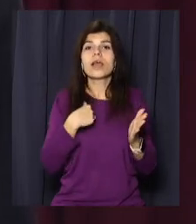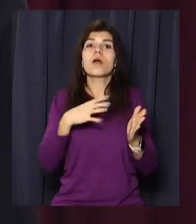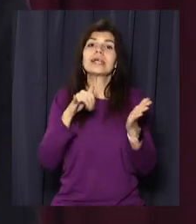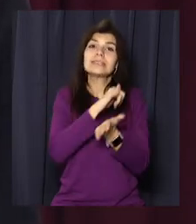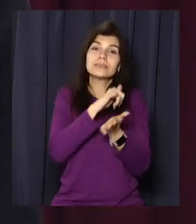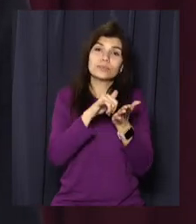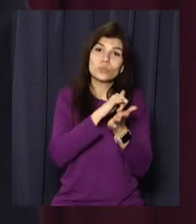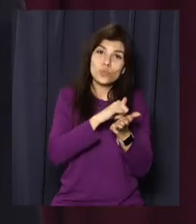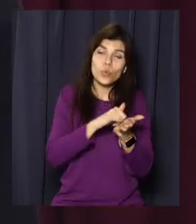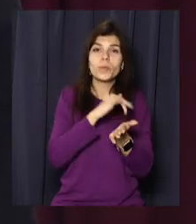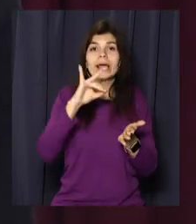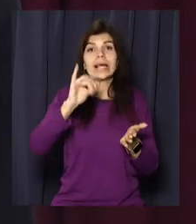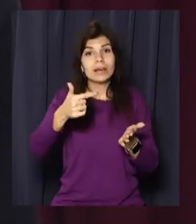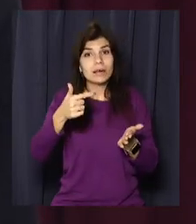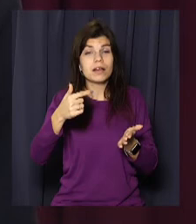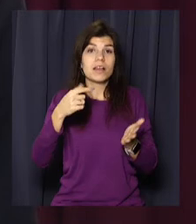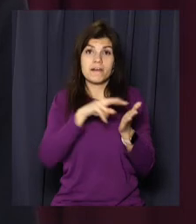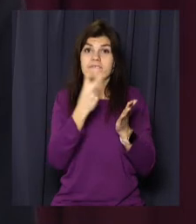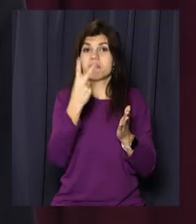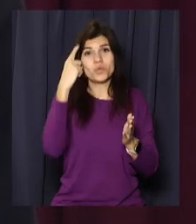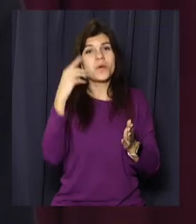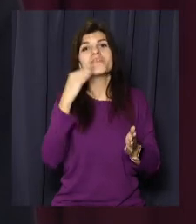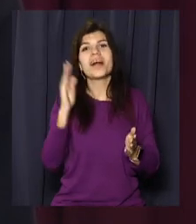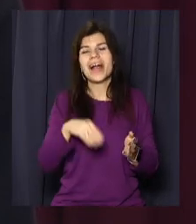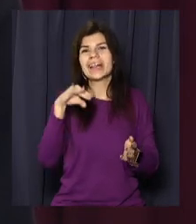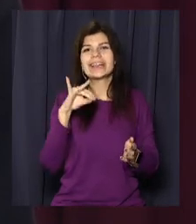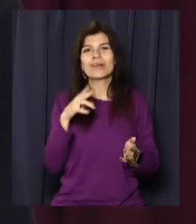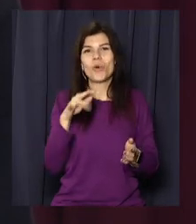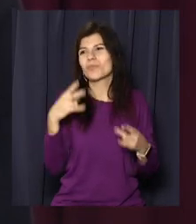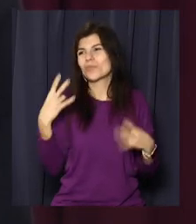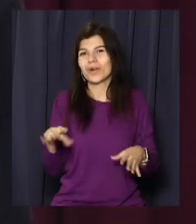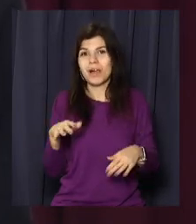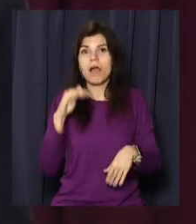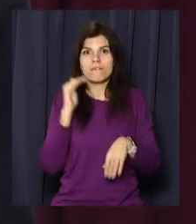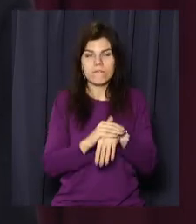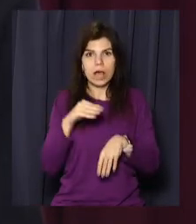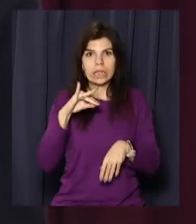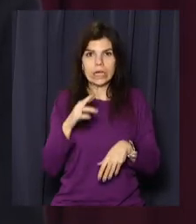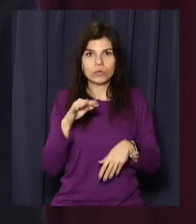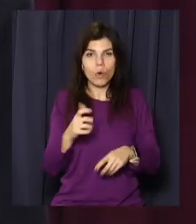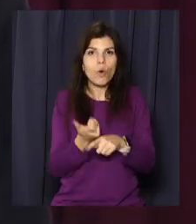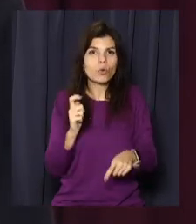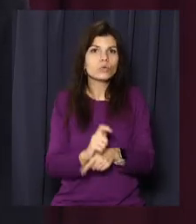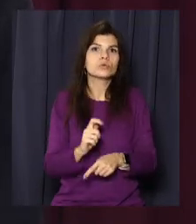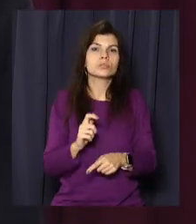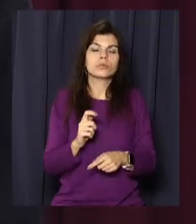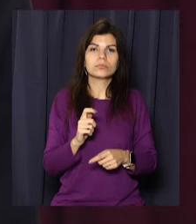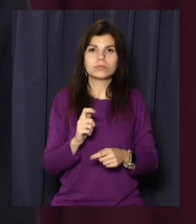Ютюб, не создавав Тік-Ток, думав Тік-Ток – це таке. А це така площадка, дуже